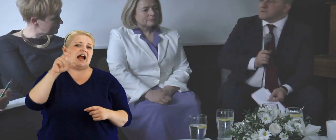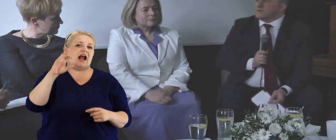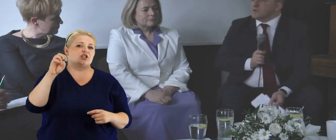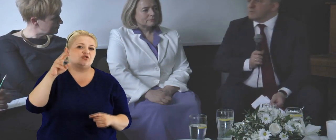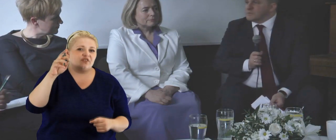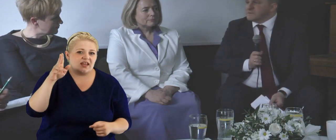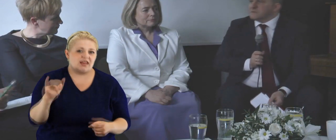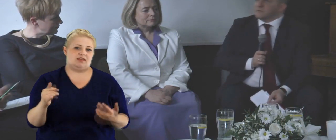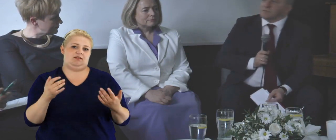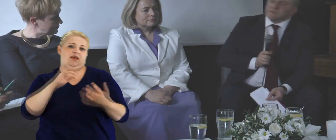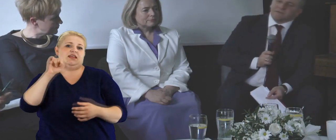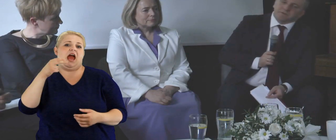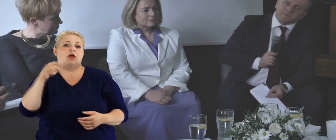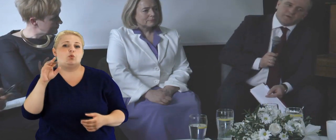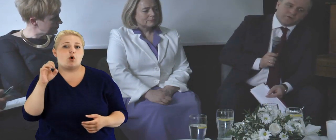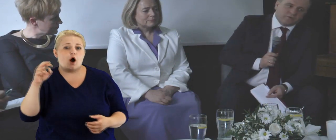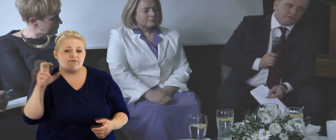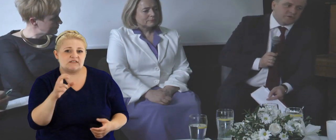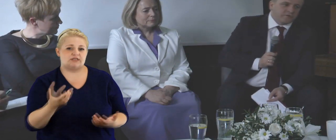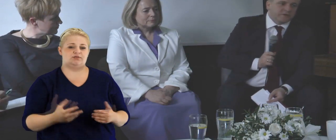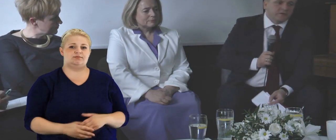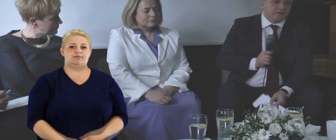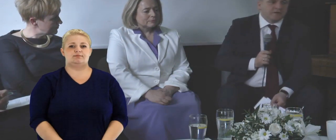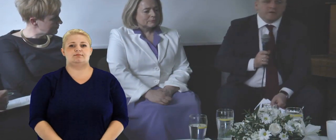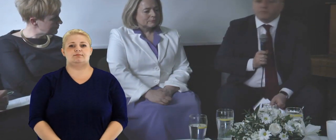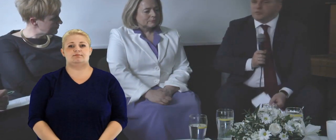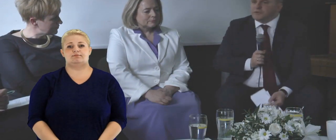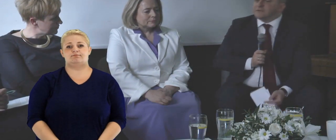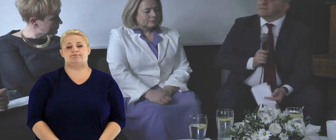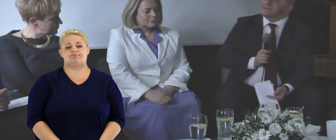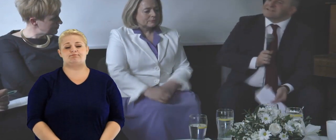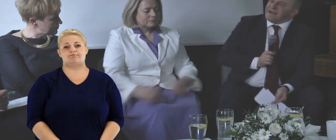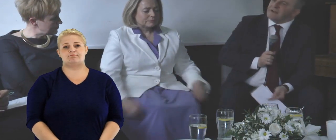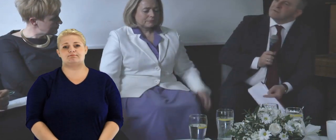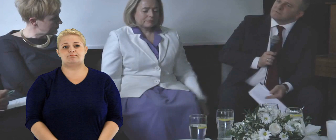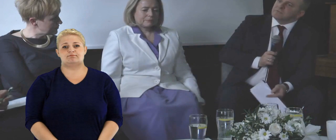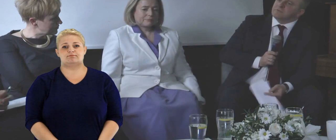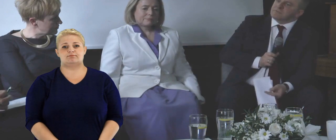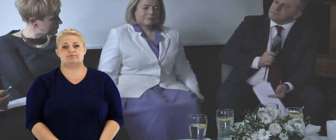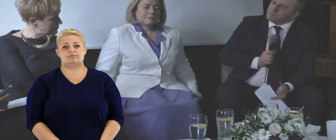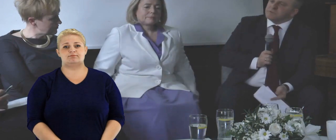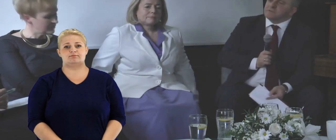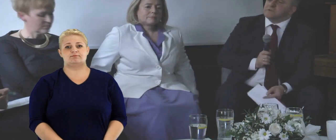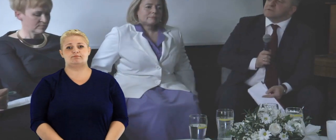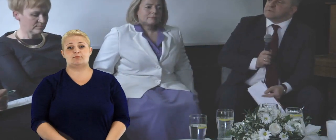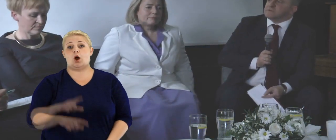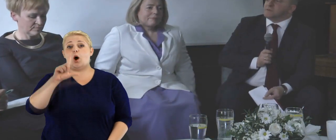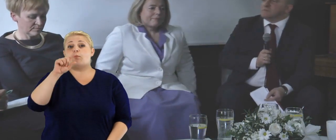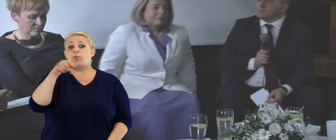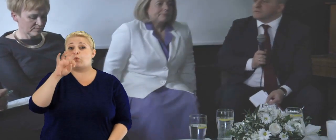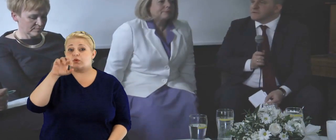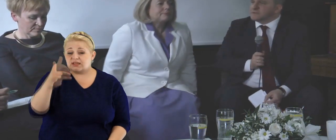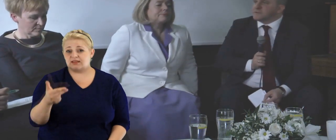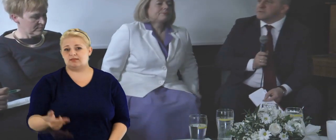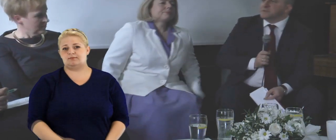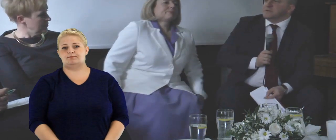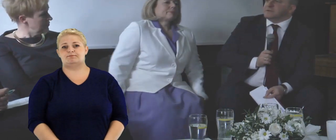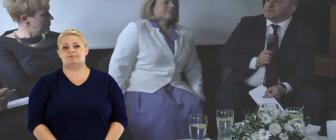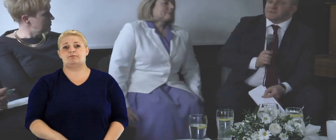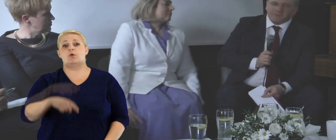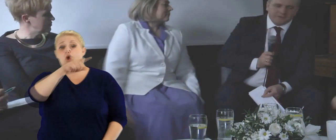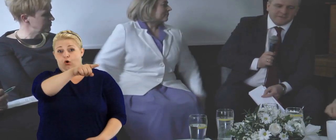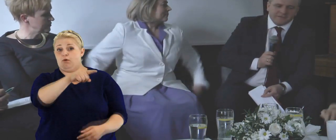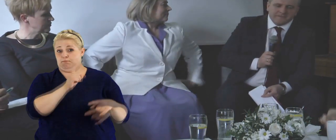swojej opozycji, opozycja przeciwko Janukowiczowi, Putin za. On pozytywnie działa, zawsze robuje interesy